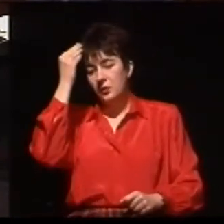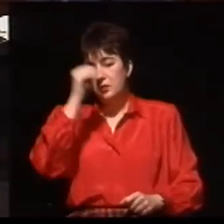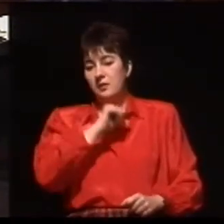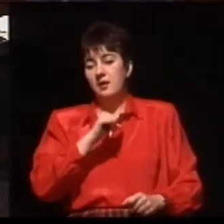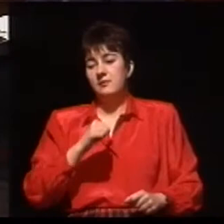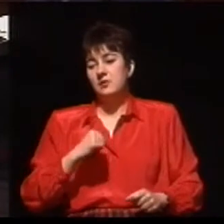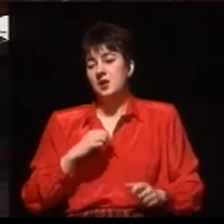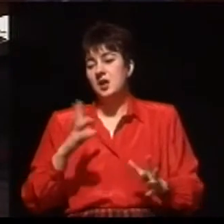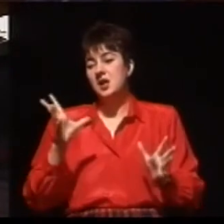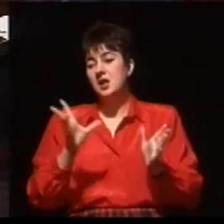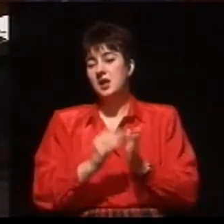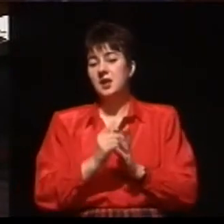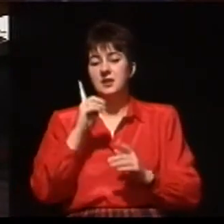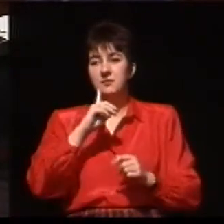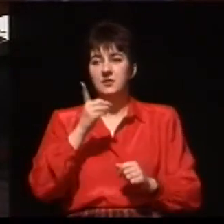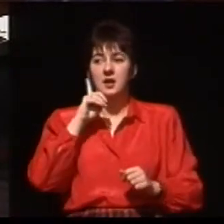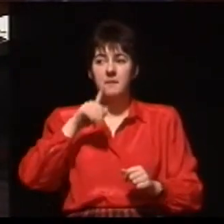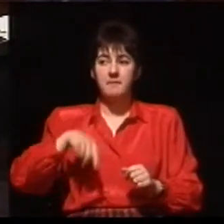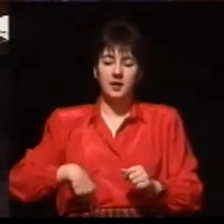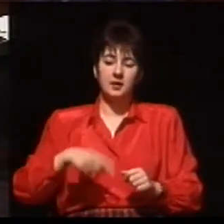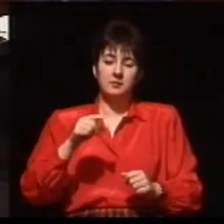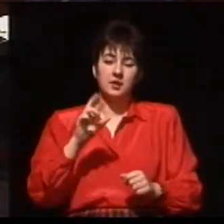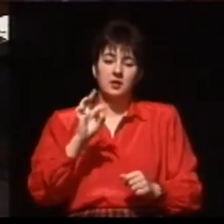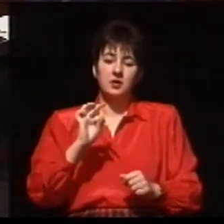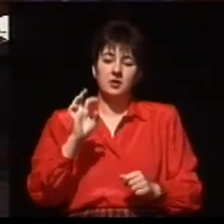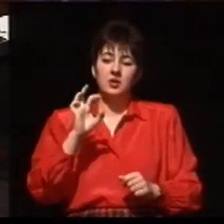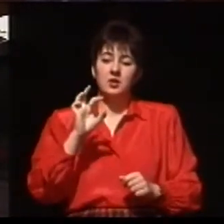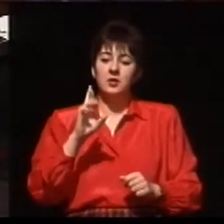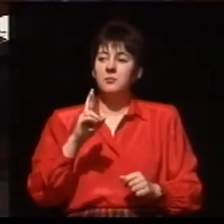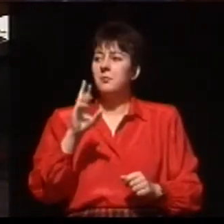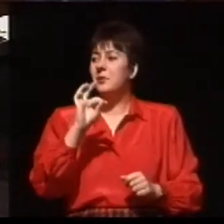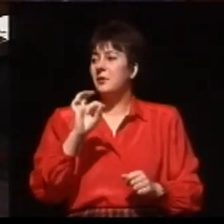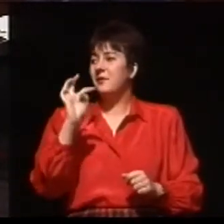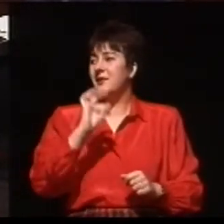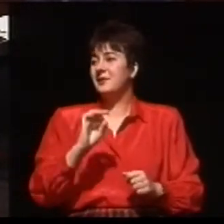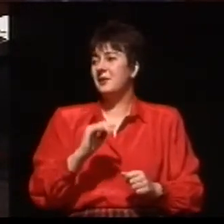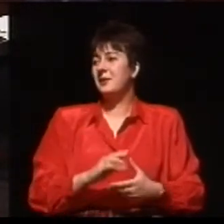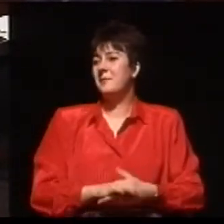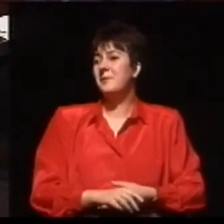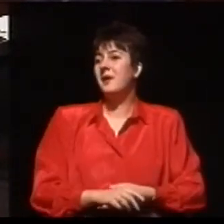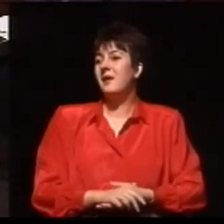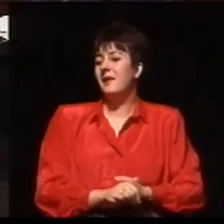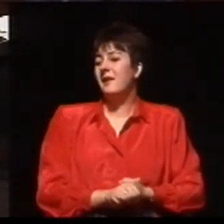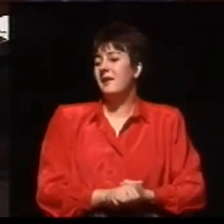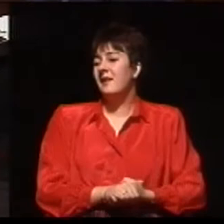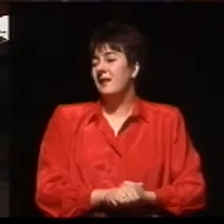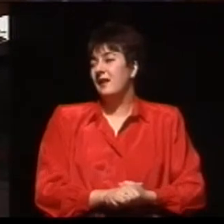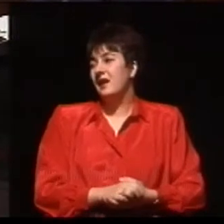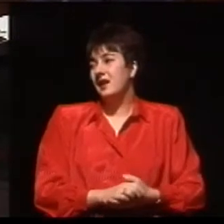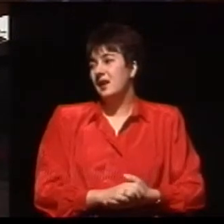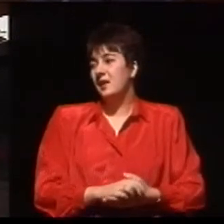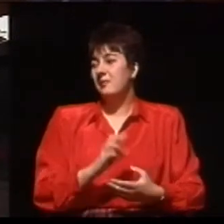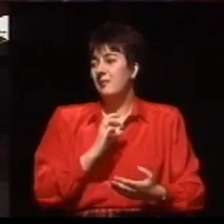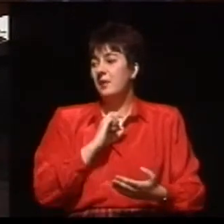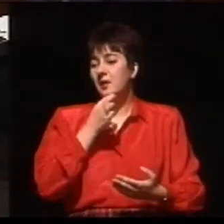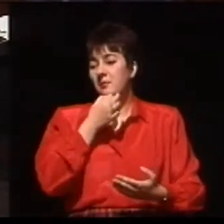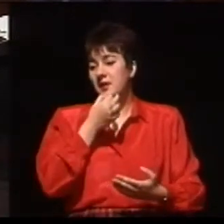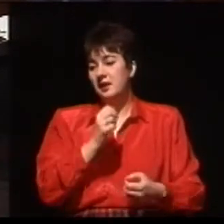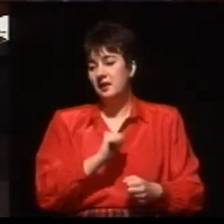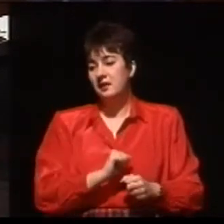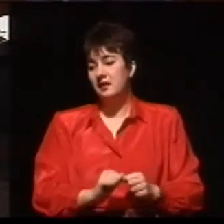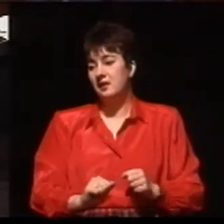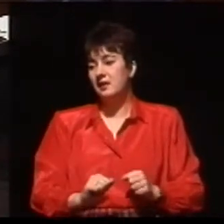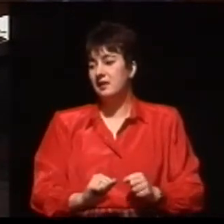jest następujące. Do jakiego stopnia kariera w Polskiej Zjednoczonej Partii Robotniczej już w etapie bycia